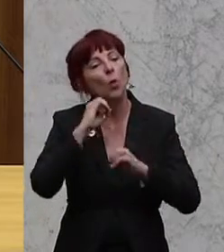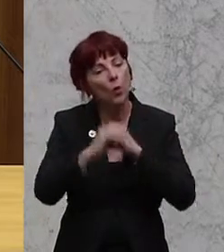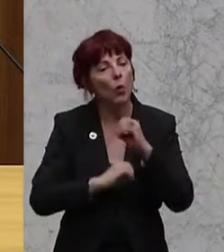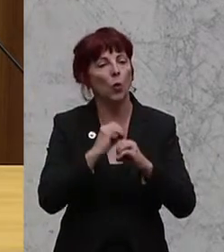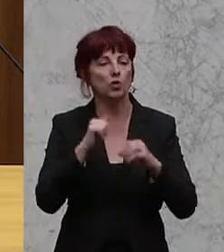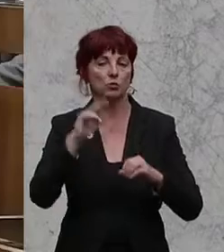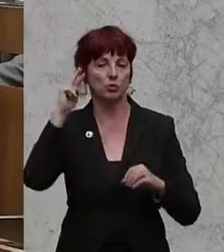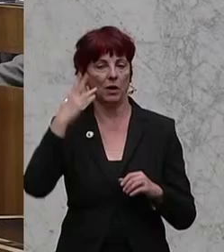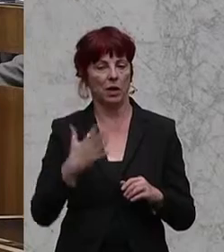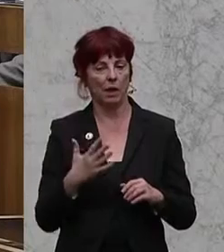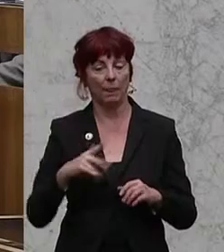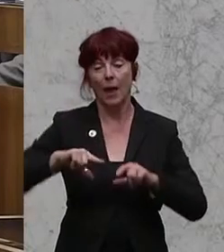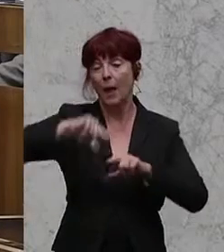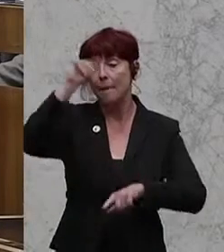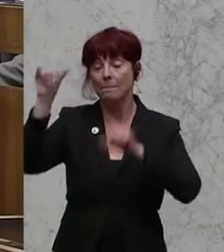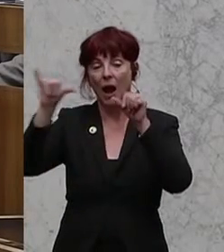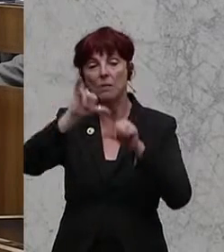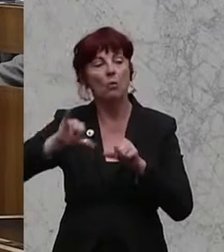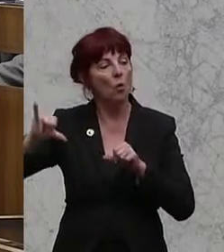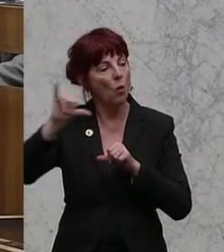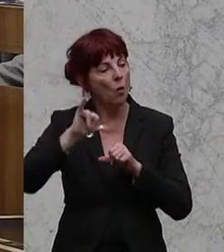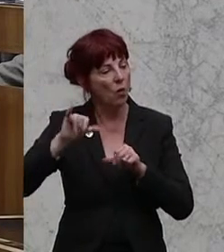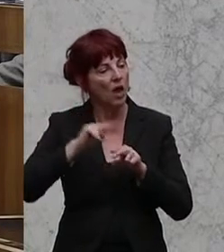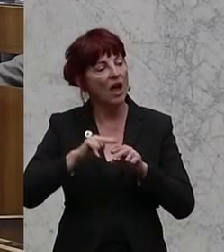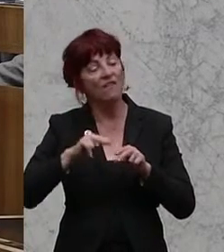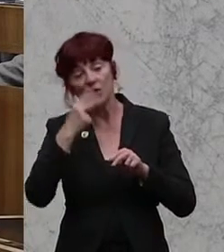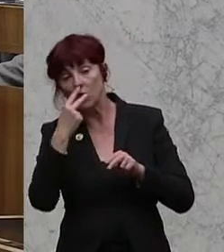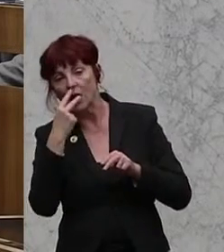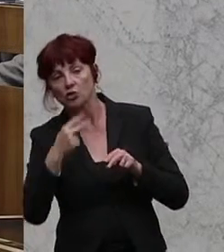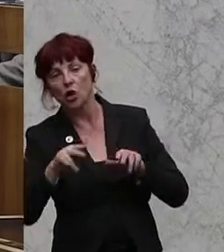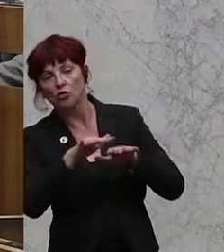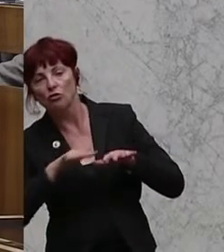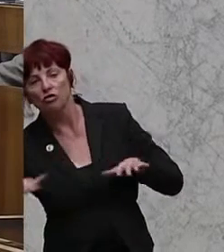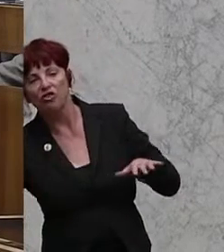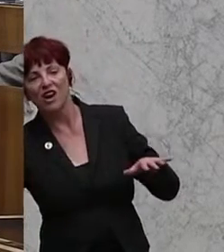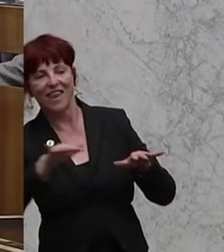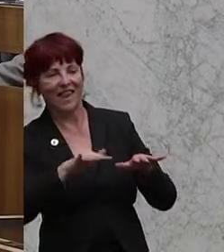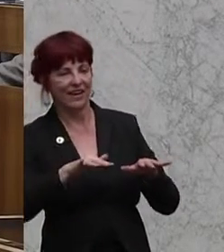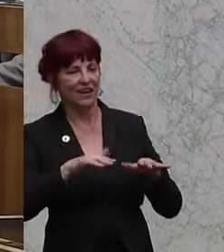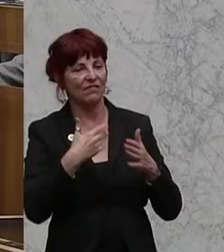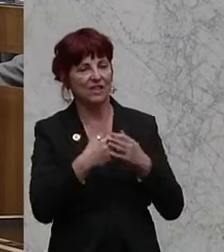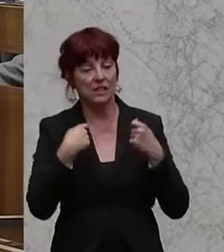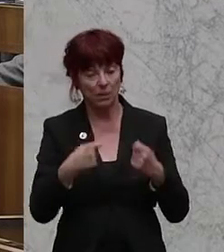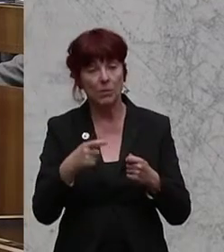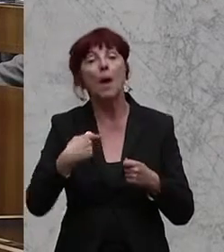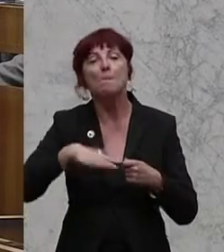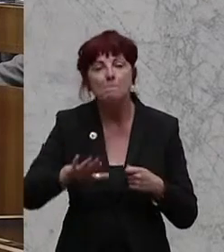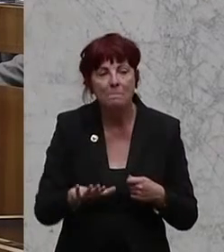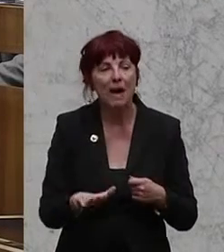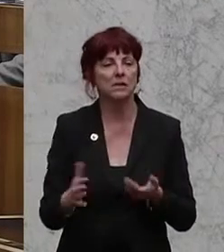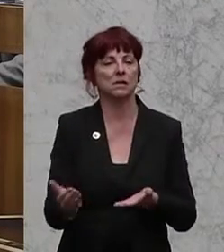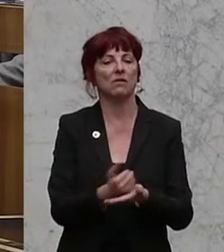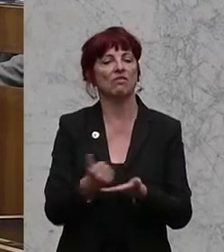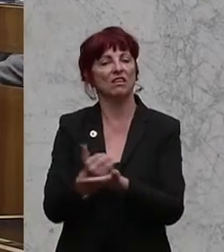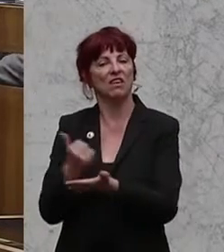alle gemeinsam, Palmöl ist, wenn man den Flächenbedarf ansieht, eine der ertragsstärksten Pflanzen, die es gibt. Und jetzt können wir